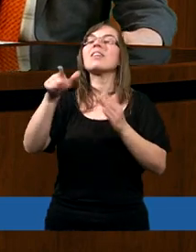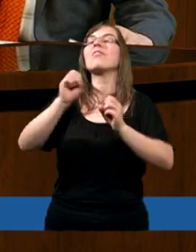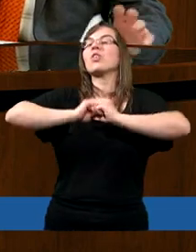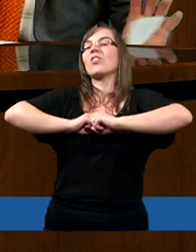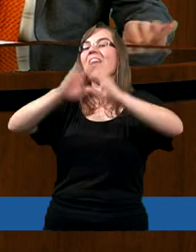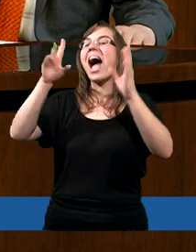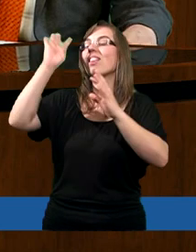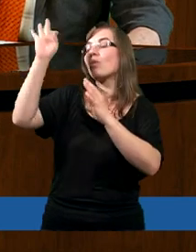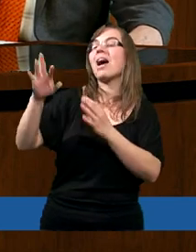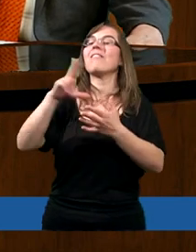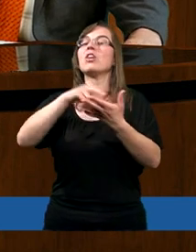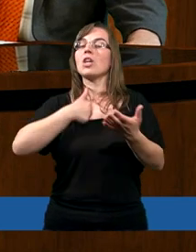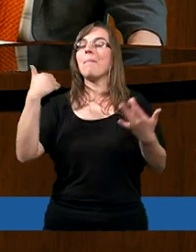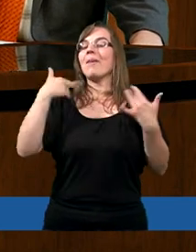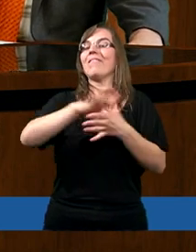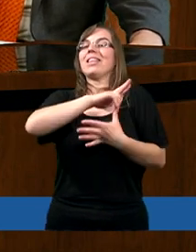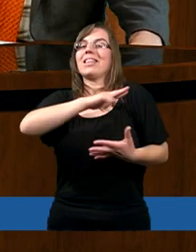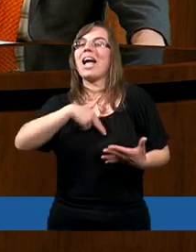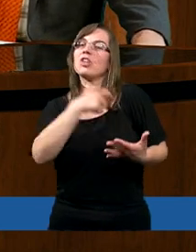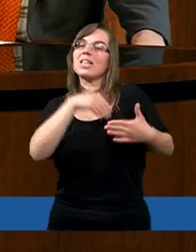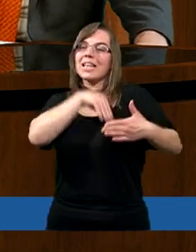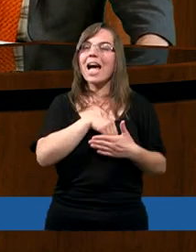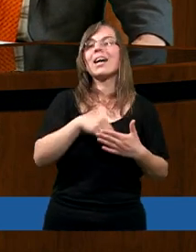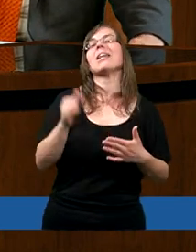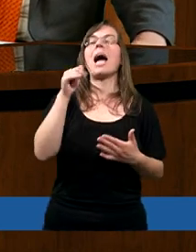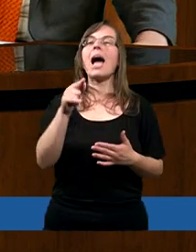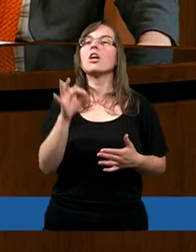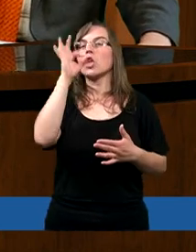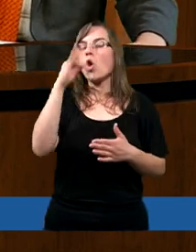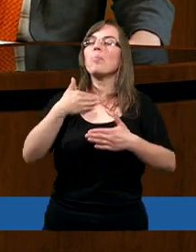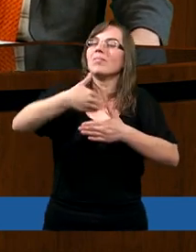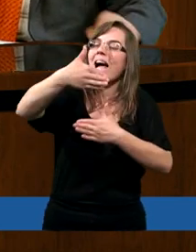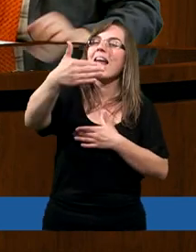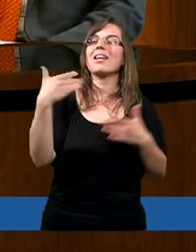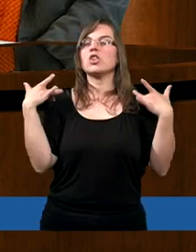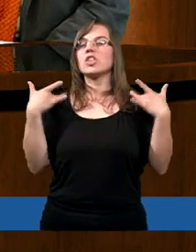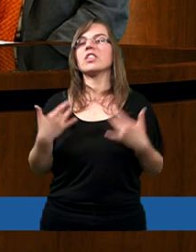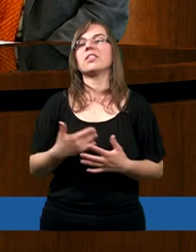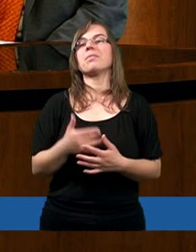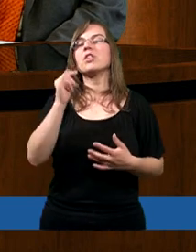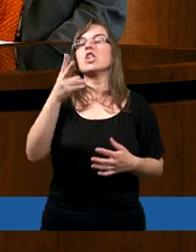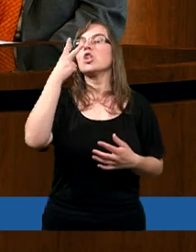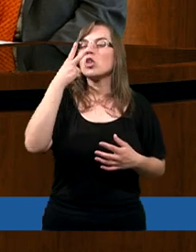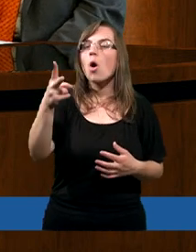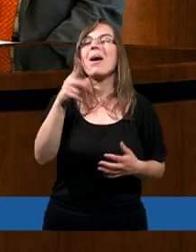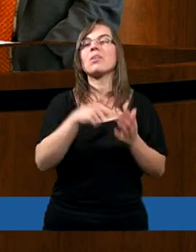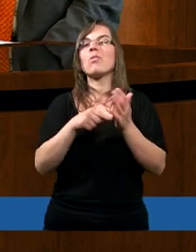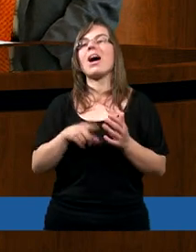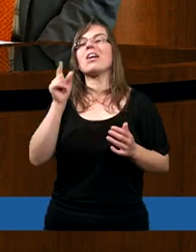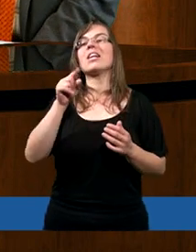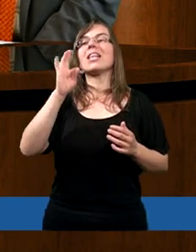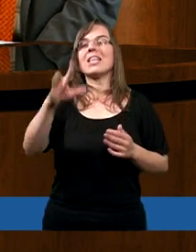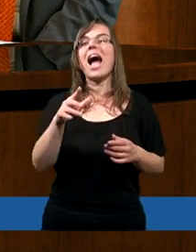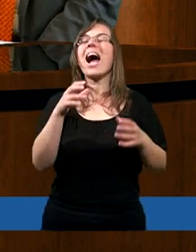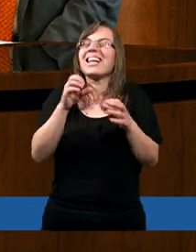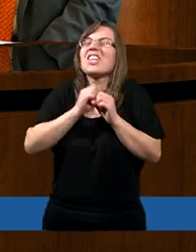światła jest w naszych sercach, to w końcu nas tak rozjaśni, że naprawdę zobaczymy, że to jest prawdziwe,